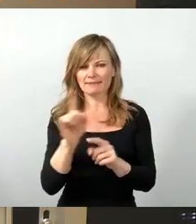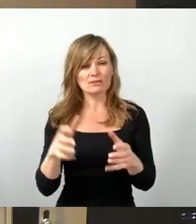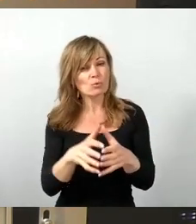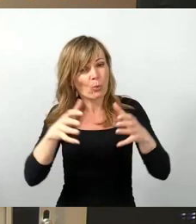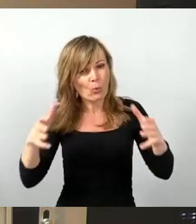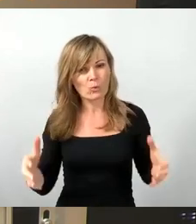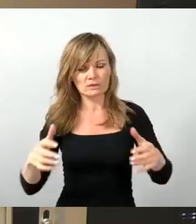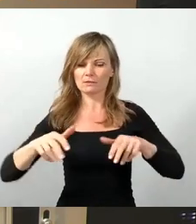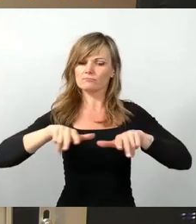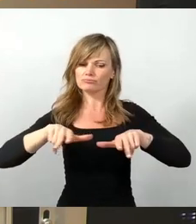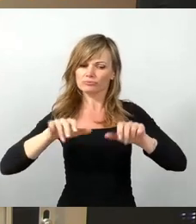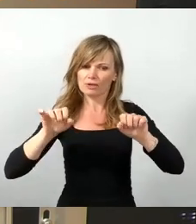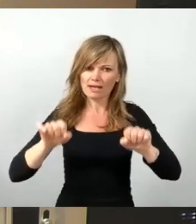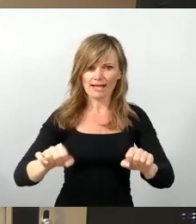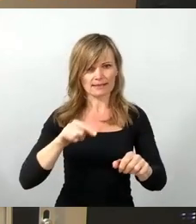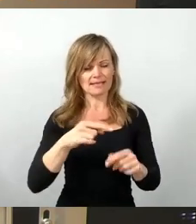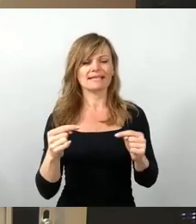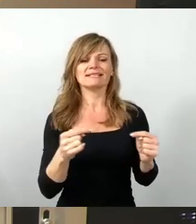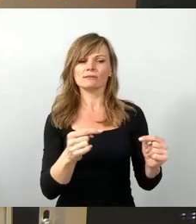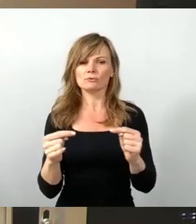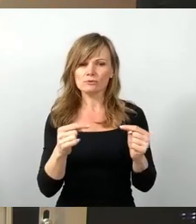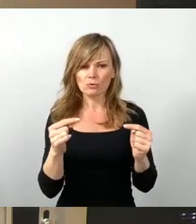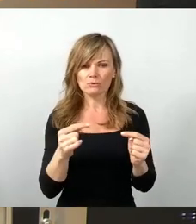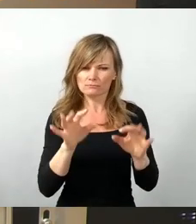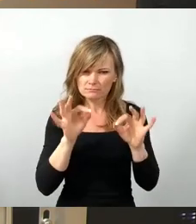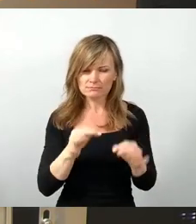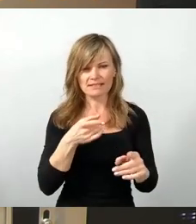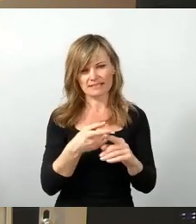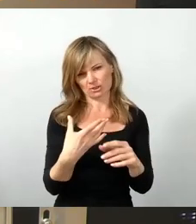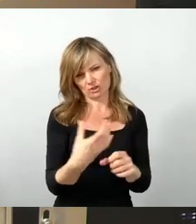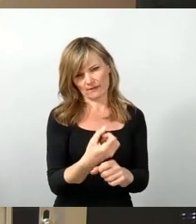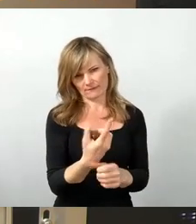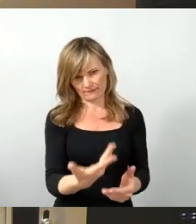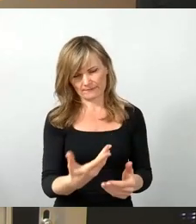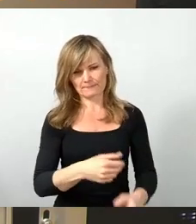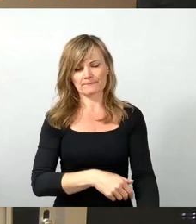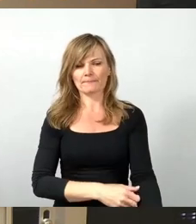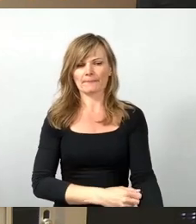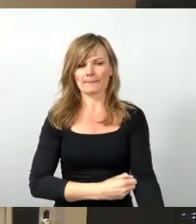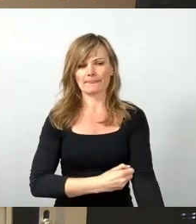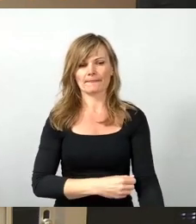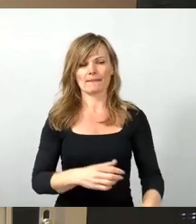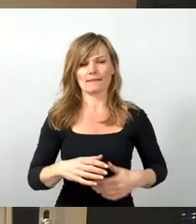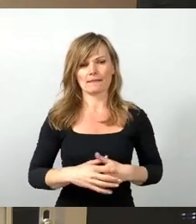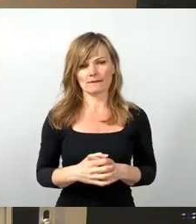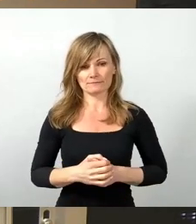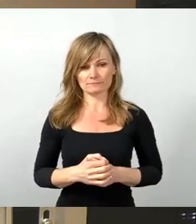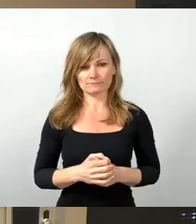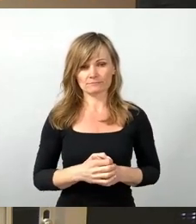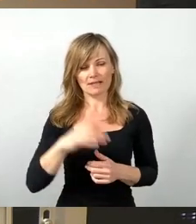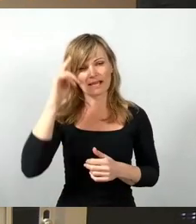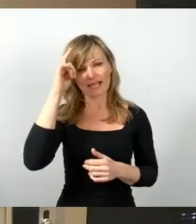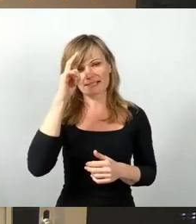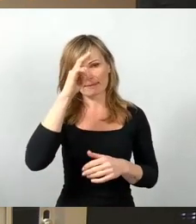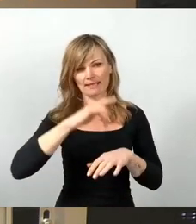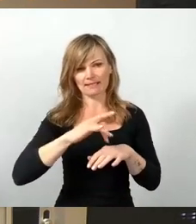dass die Diskussionen dort auch in einem sinnvollen Rahmen auch stattfinden können. Und die Expertinnen und Experten können da,